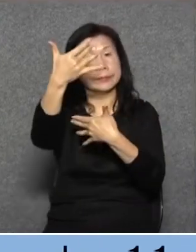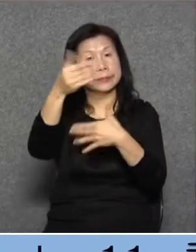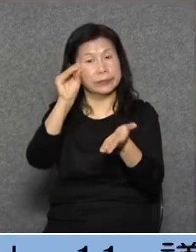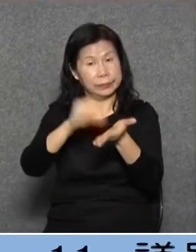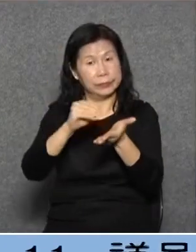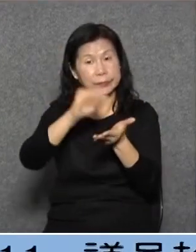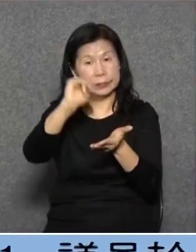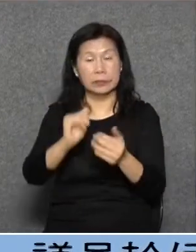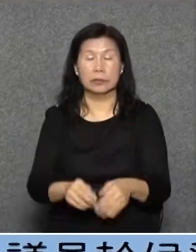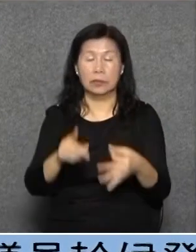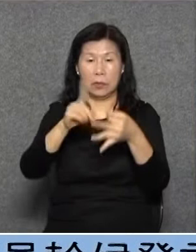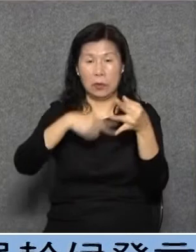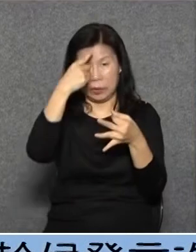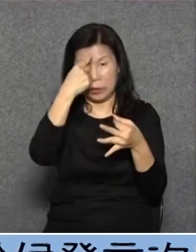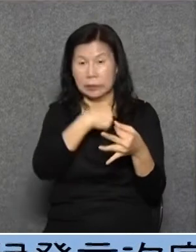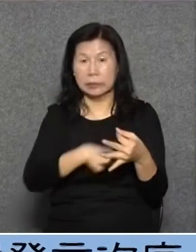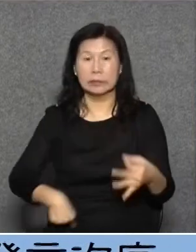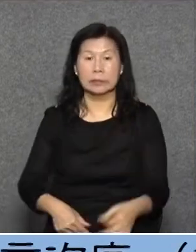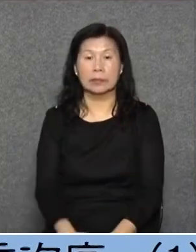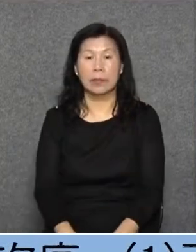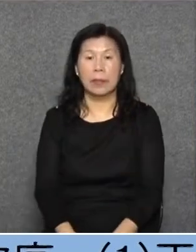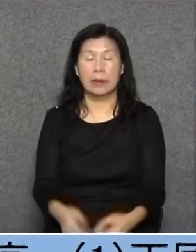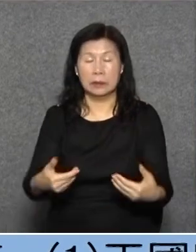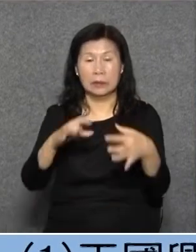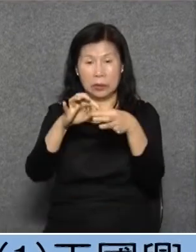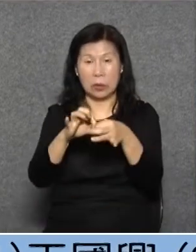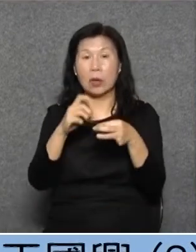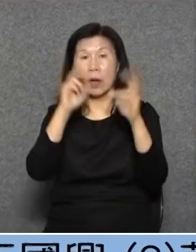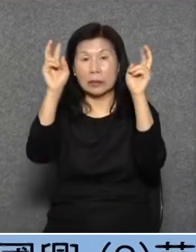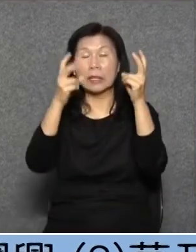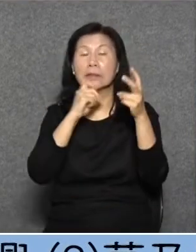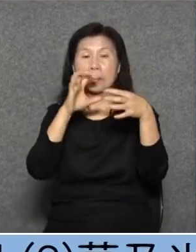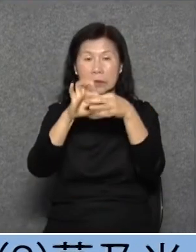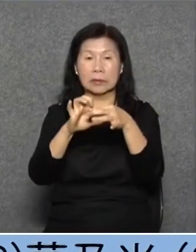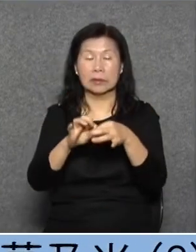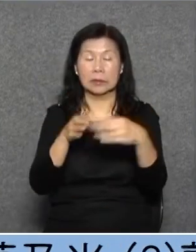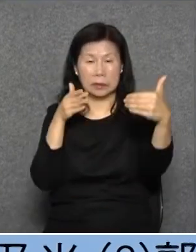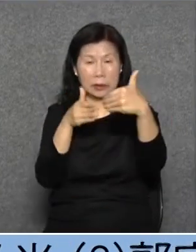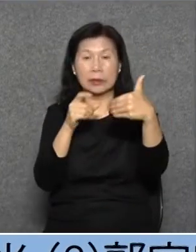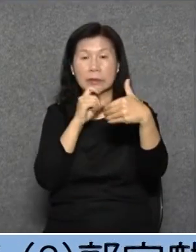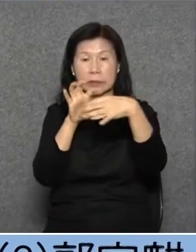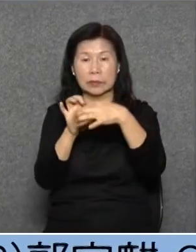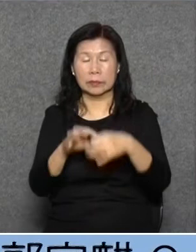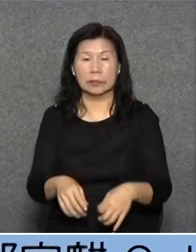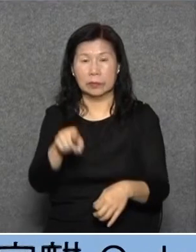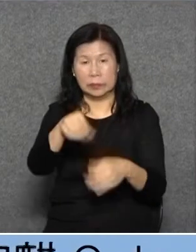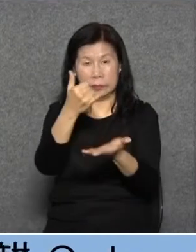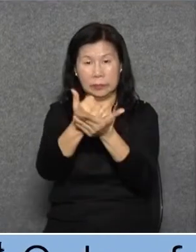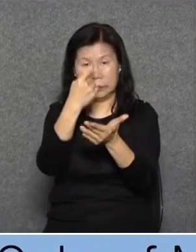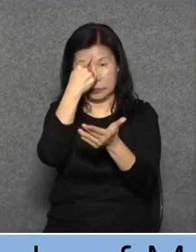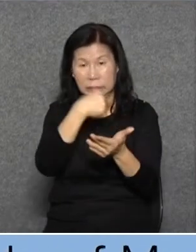梁國雄議員剛才的提問並非跟主體質詢直接有關梁國雄議員請你坐下